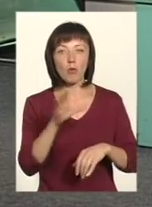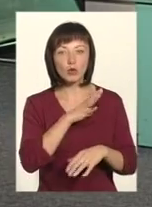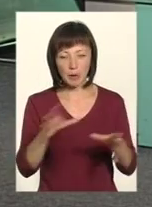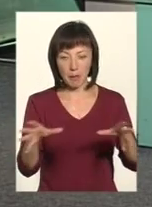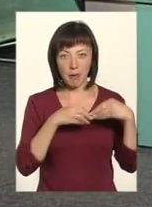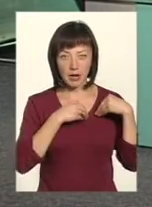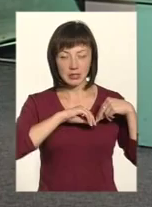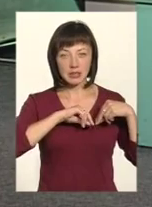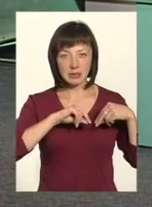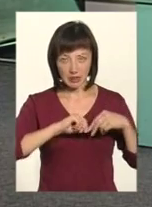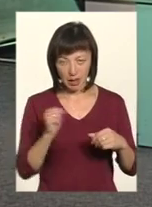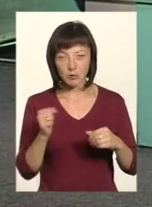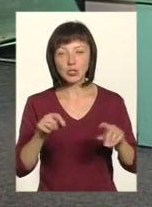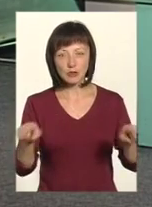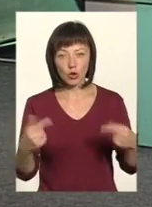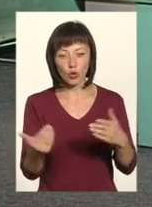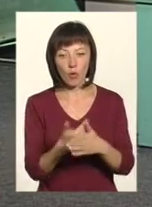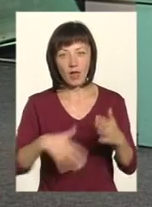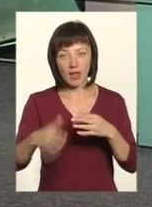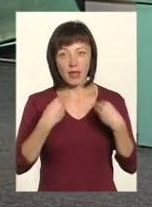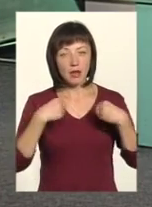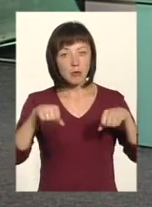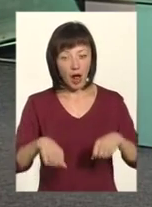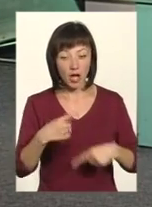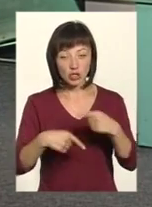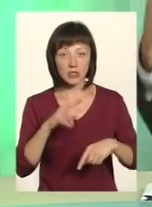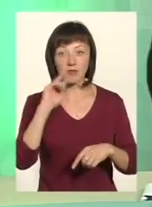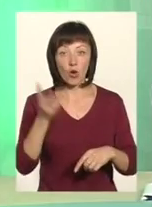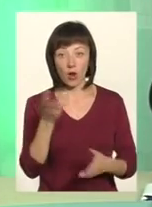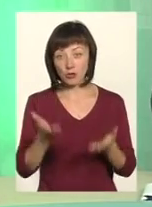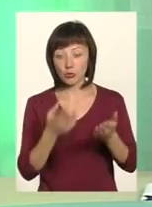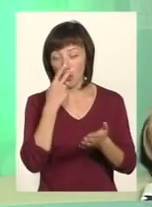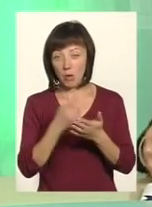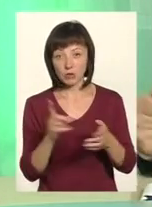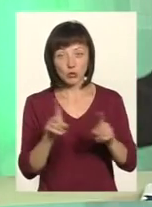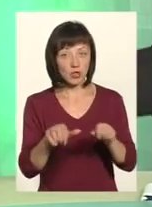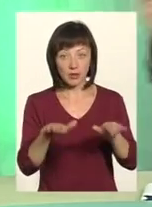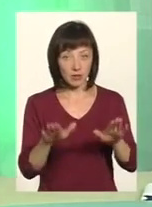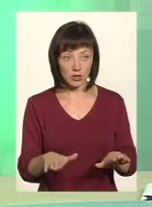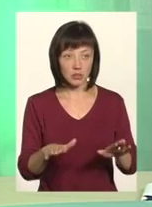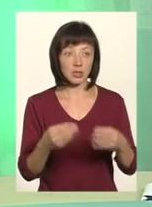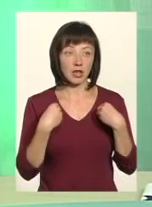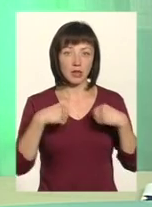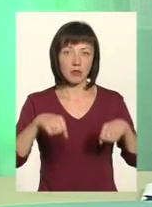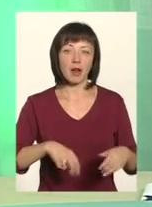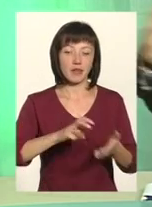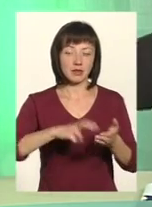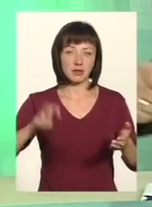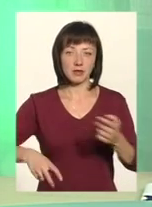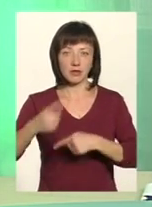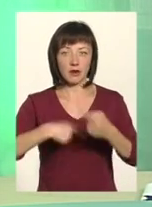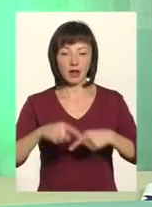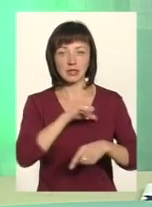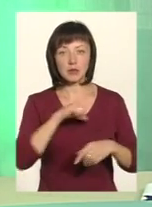партнерами, створити об'єднану одиницю, дайте нам право. А через два роки, якщо ми побачимо, що не вирішується, дайте нам право назад вернутися,